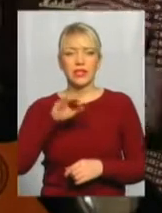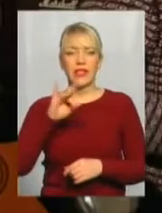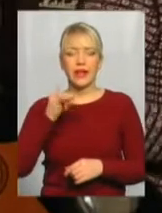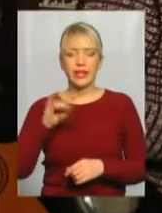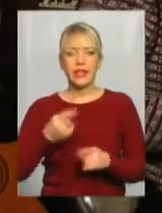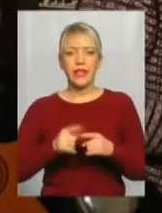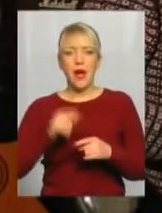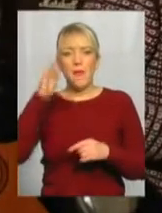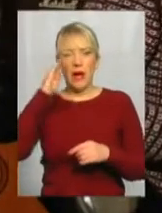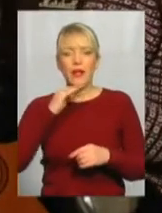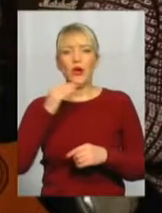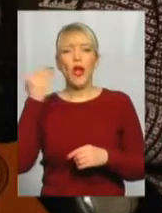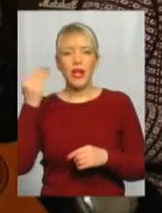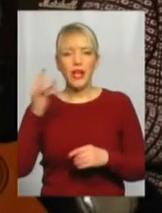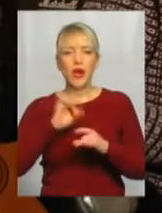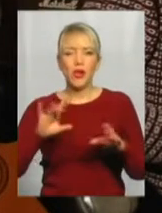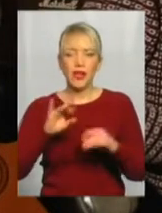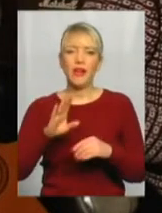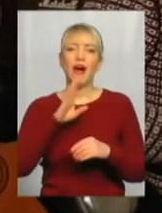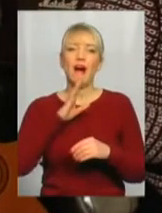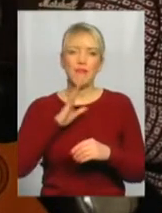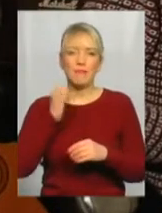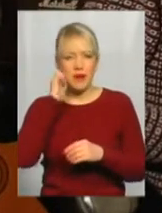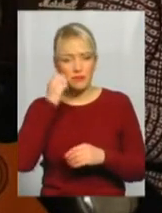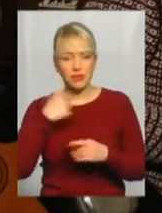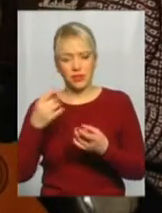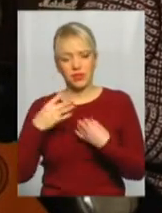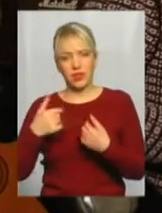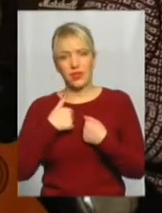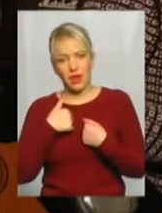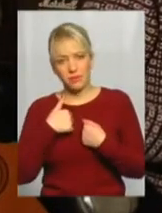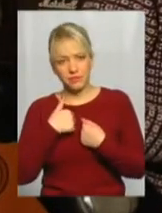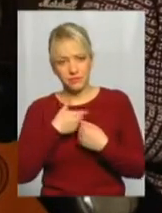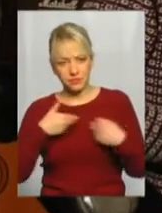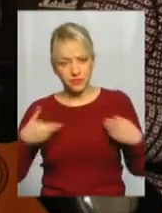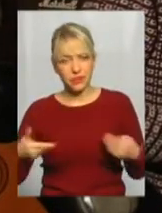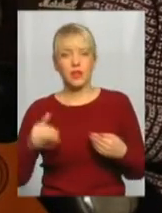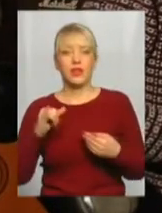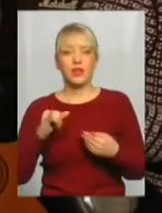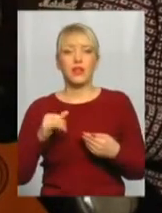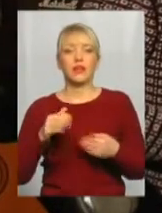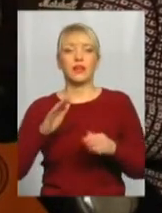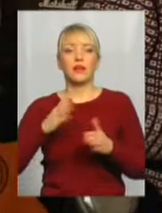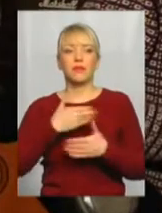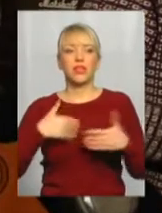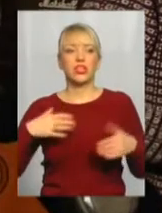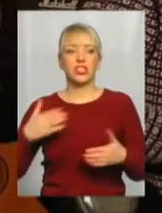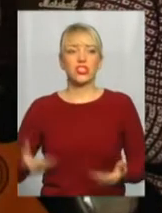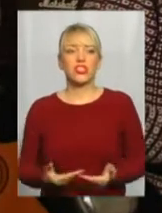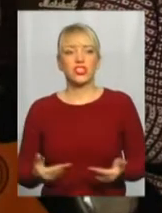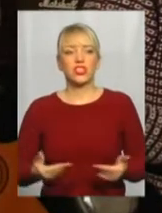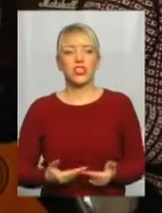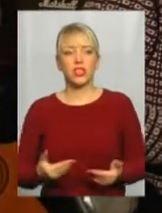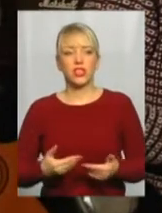батько її розказувало, а вона вже і нам розказувала. Ну, а потім ми жили якраз